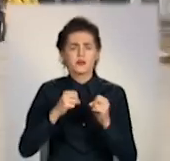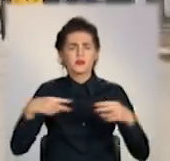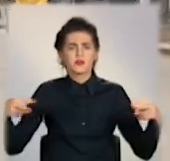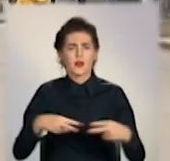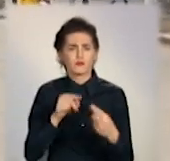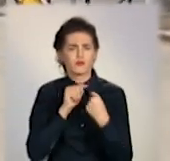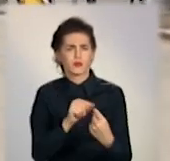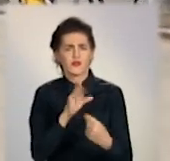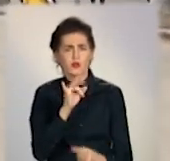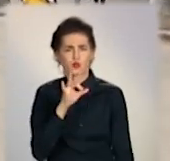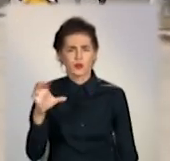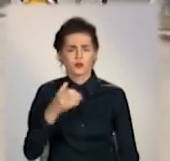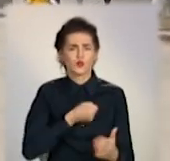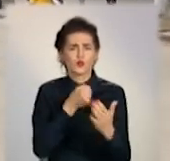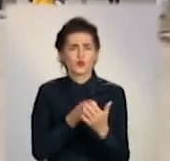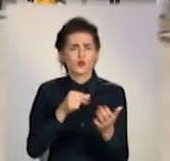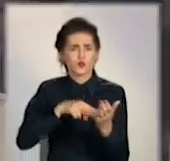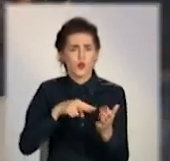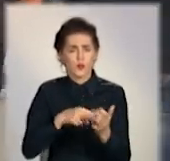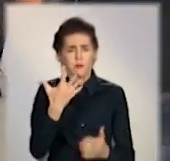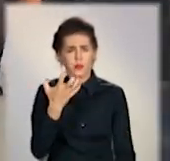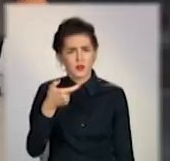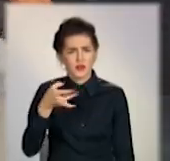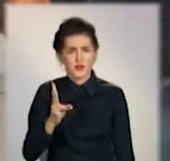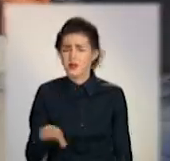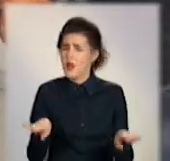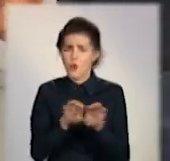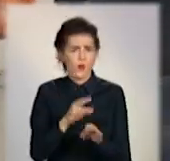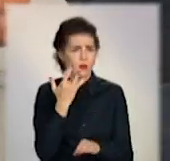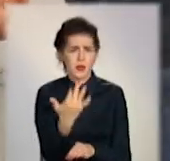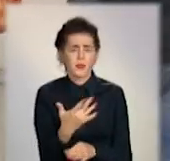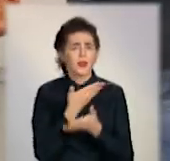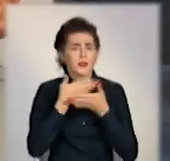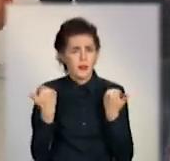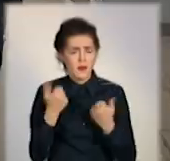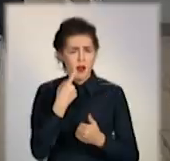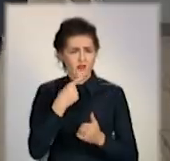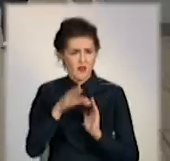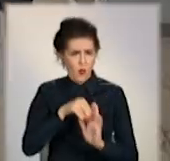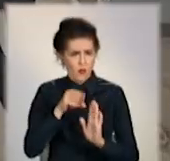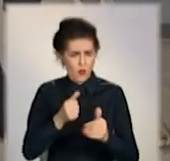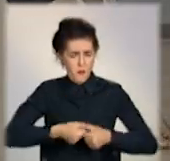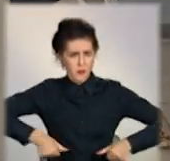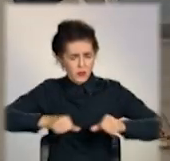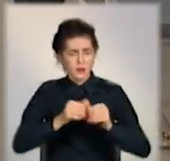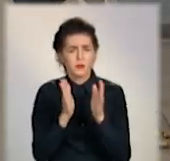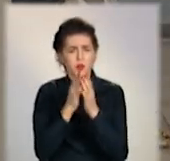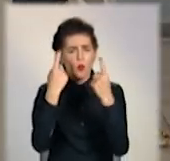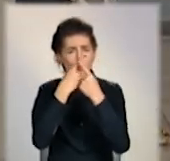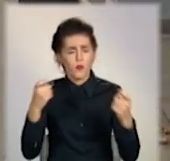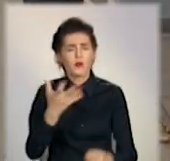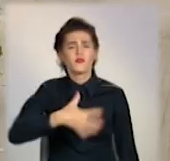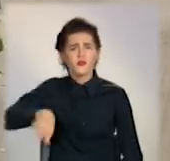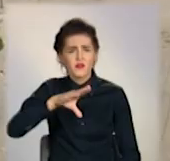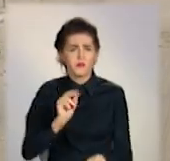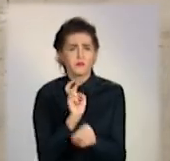наборів ціною в 500 гривень. Насправді, таких вимог не існує, заявляють у Центрвиборчкомі, і закликають жителів приходити